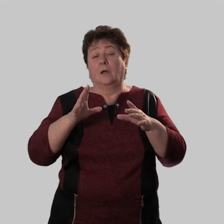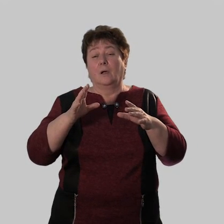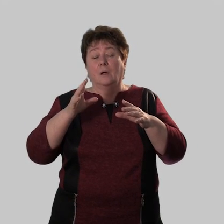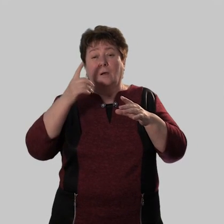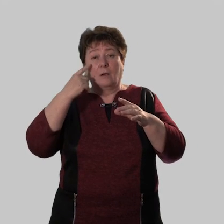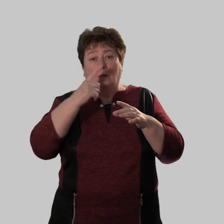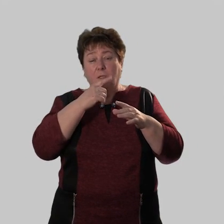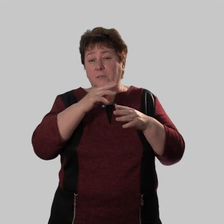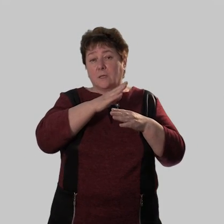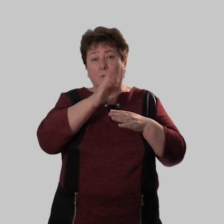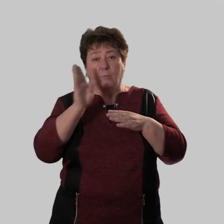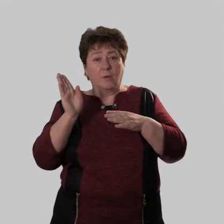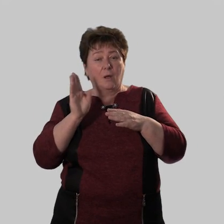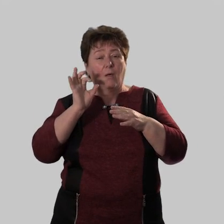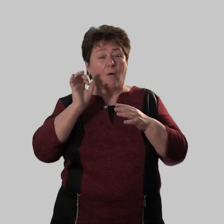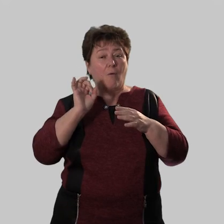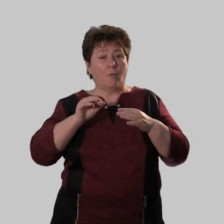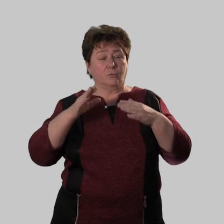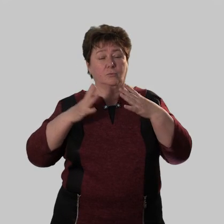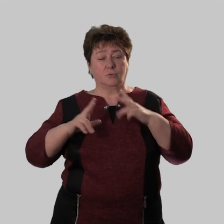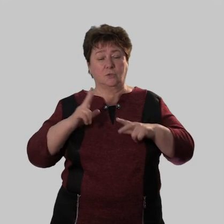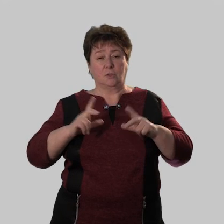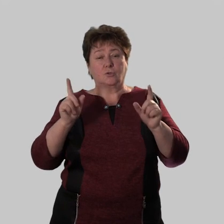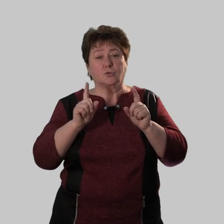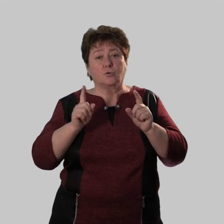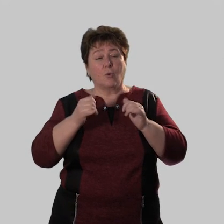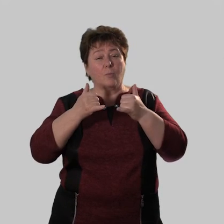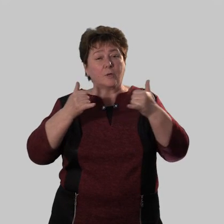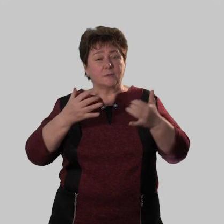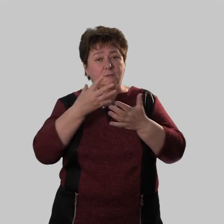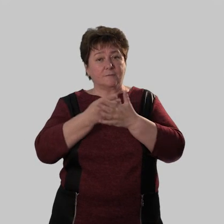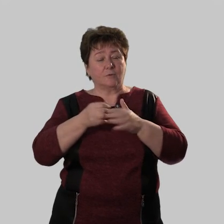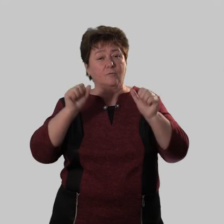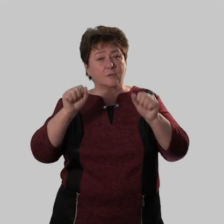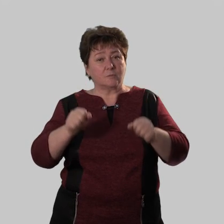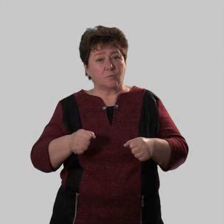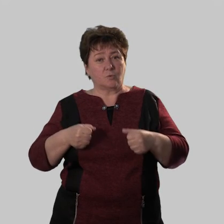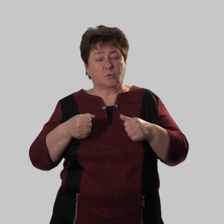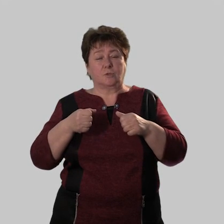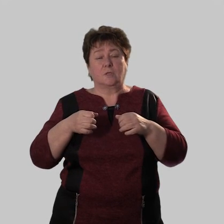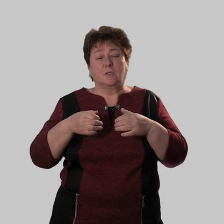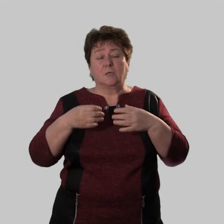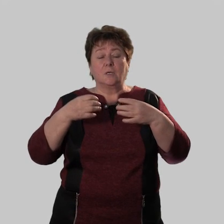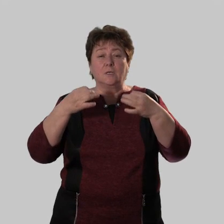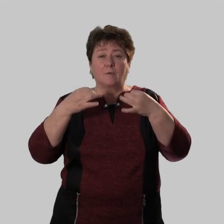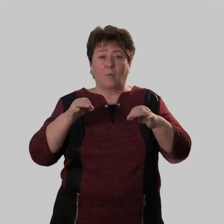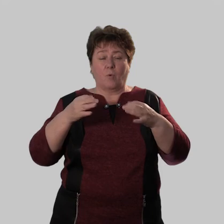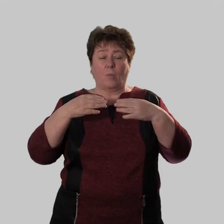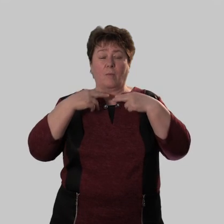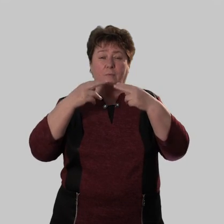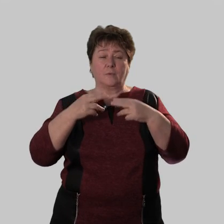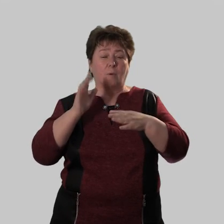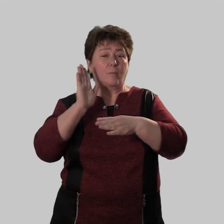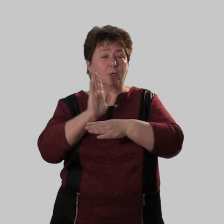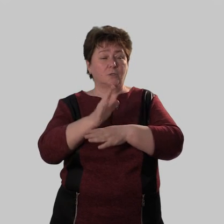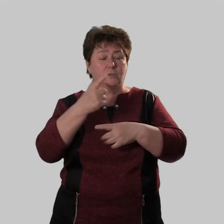даже не спуская глаз с учителя. Чтобы развить свою способность к произвольному вниманию,